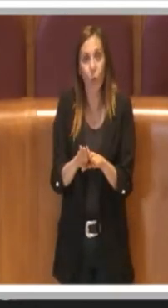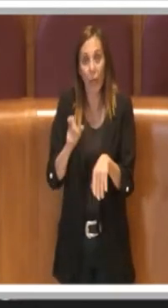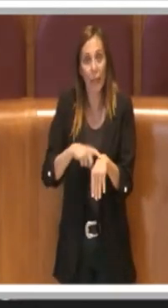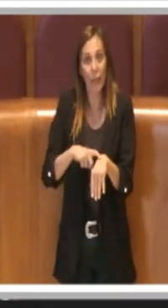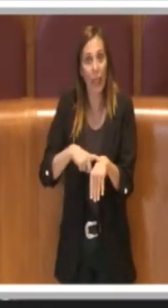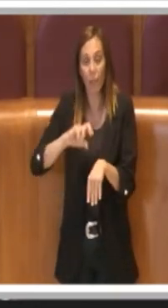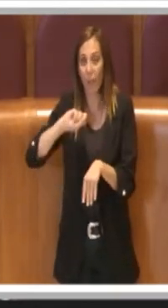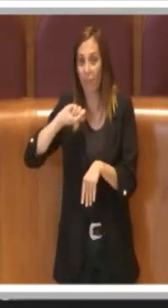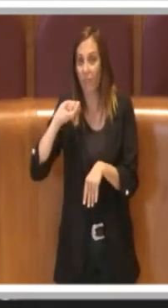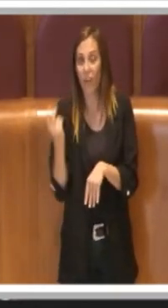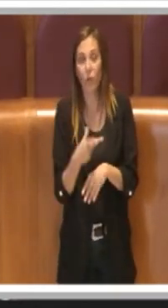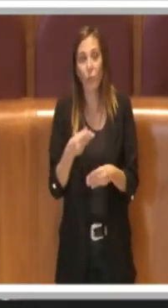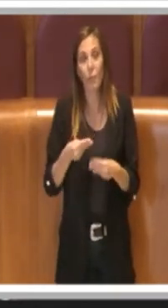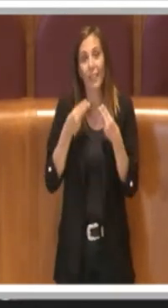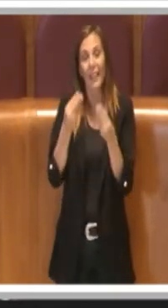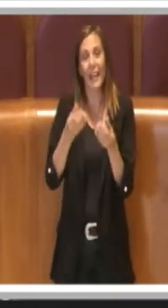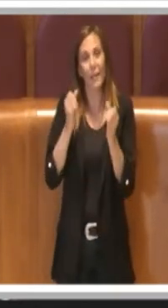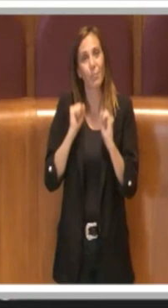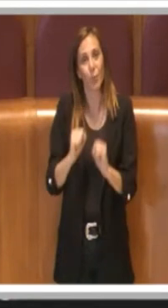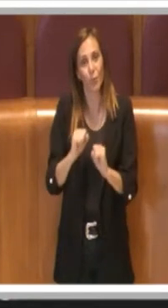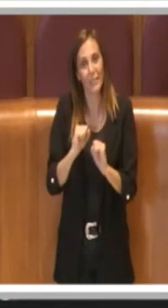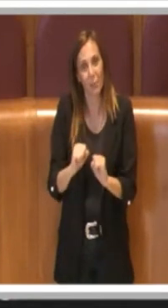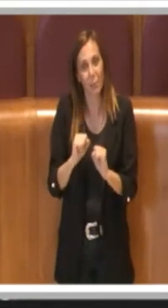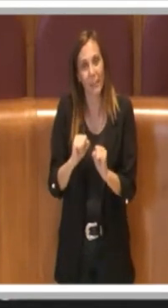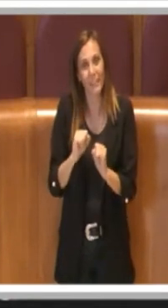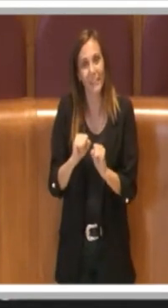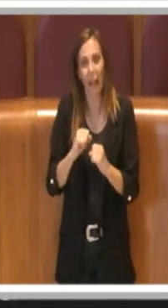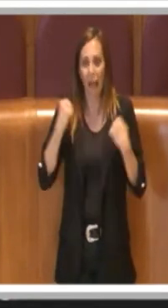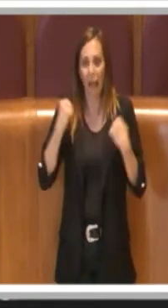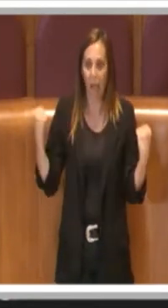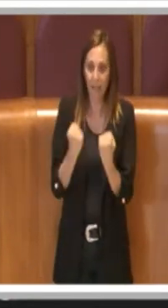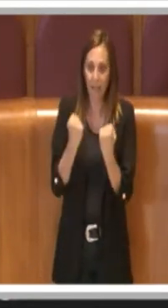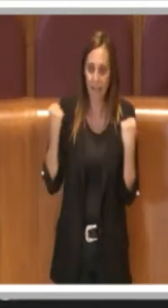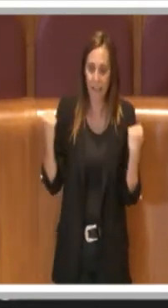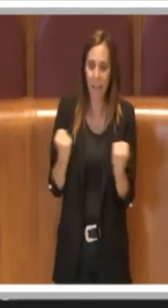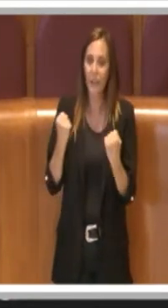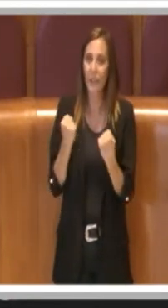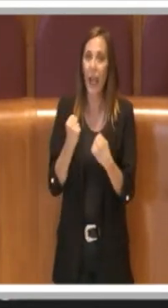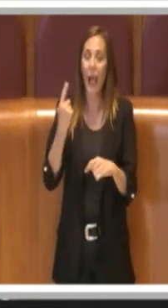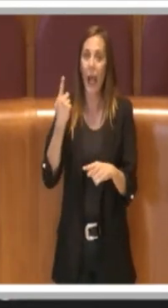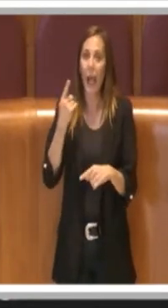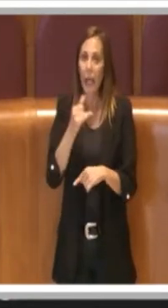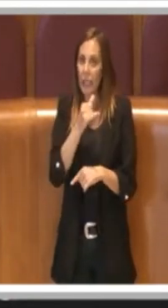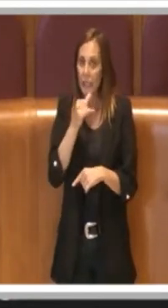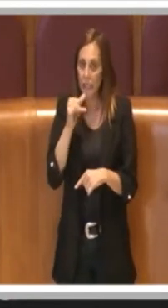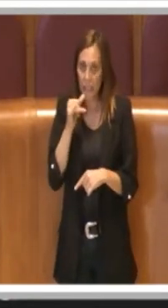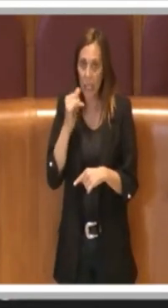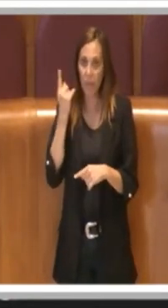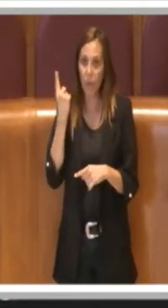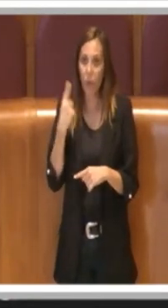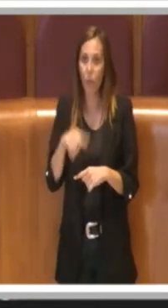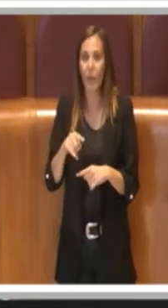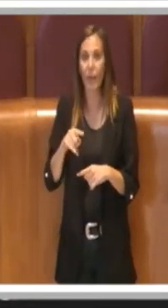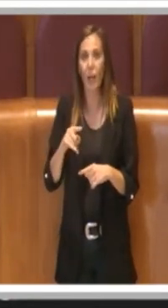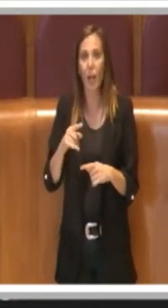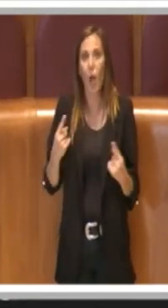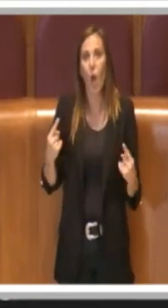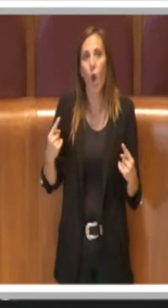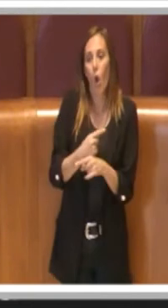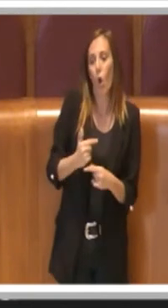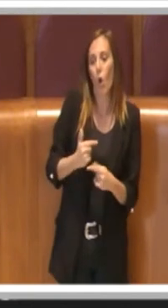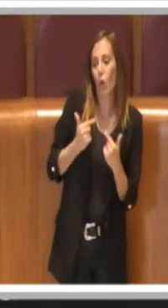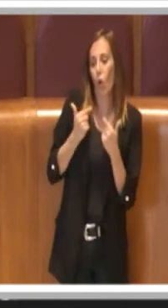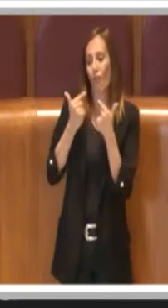rapidi per permettere poi tutte le altre attività necessarie al fine di fare la controfferta come